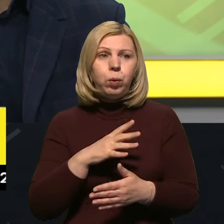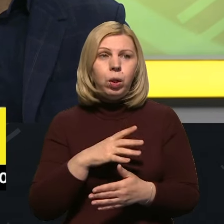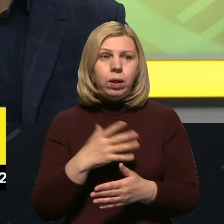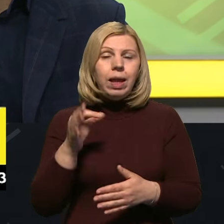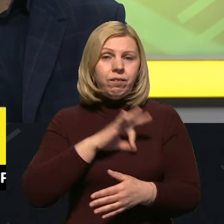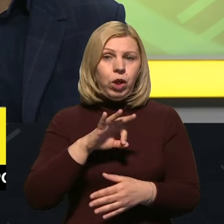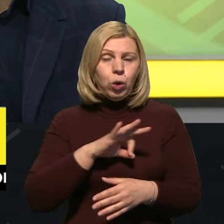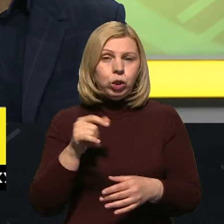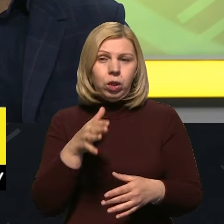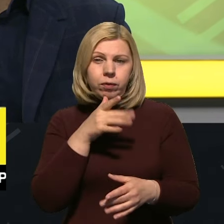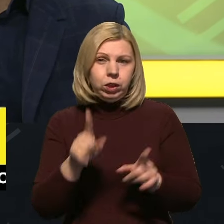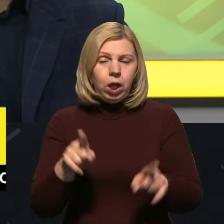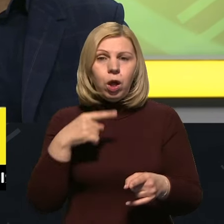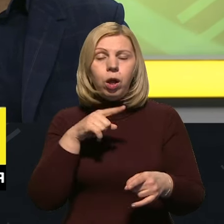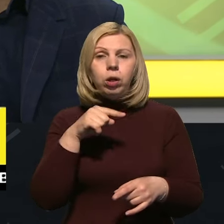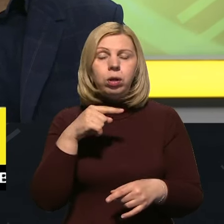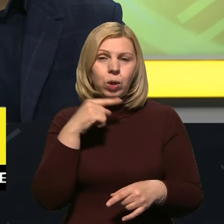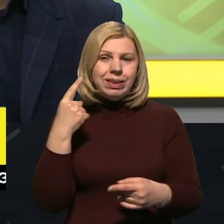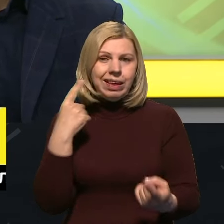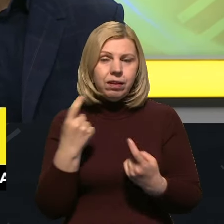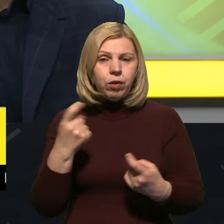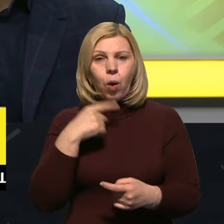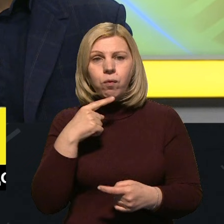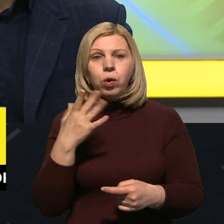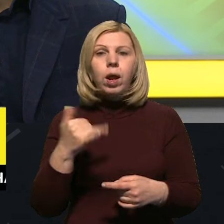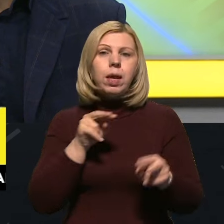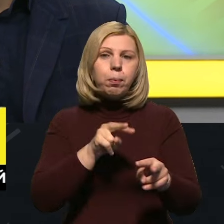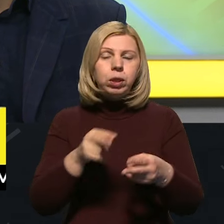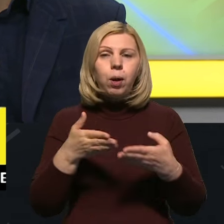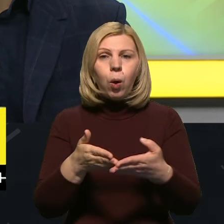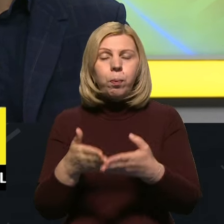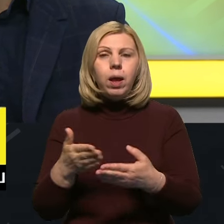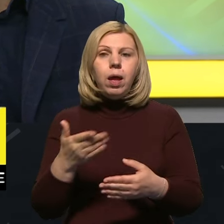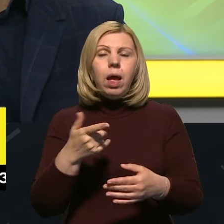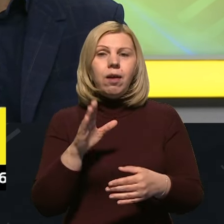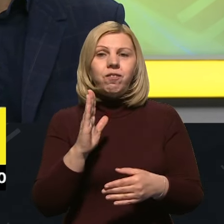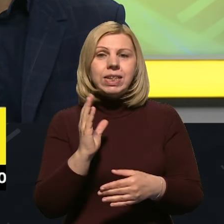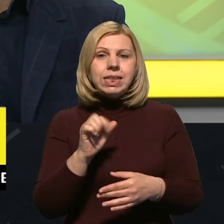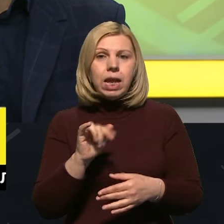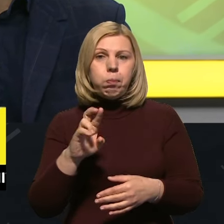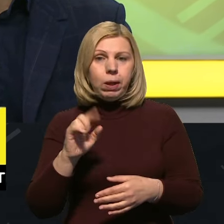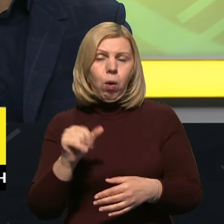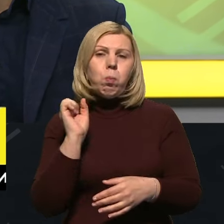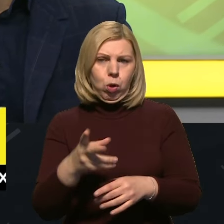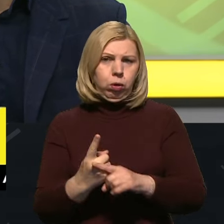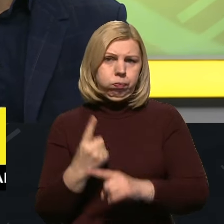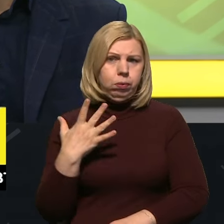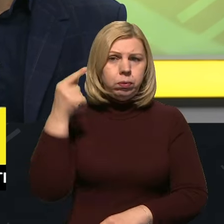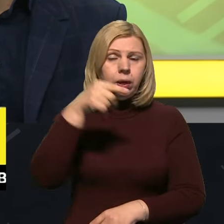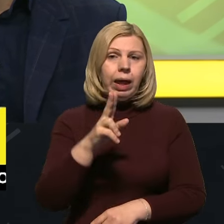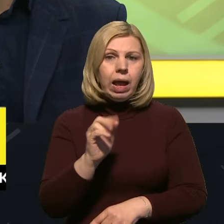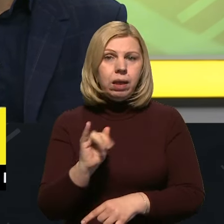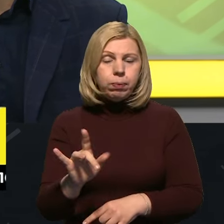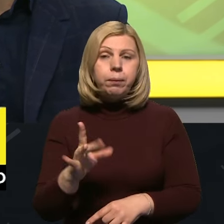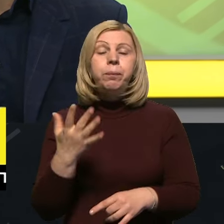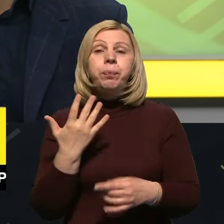використовується часом такі російські джерела, мовляв, і патрульний корабель типу Васлібиков може стріляти калібрами. Водночас